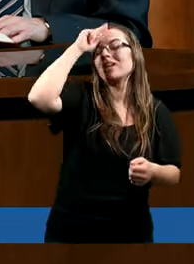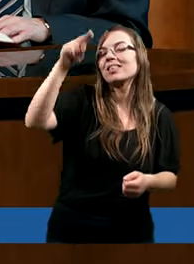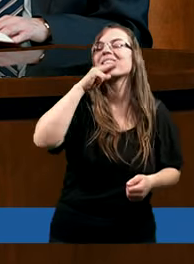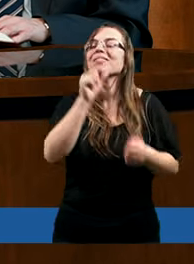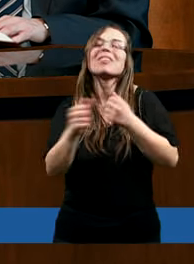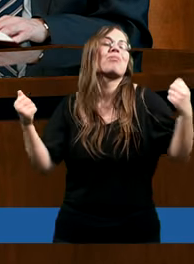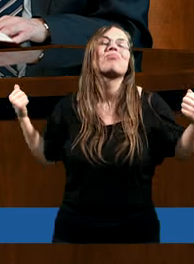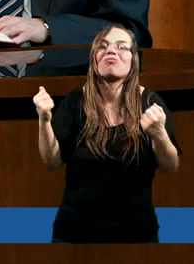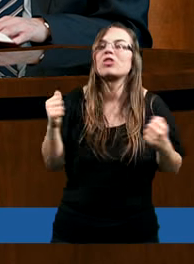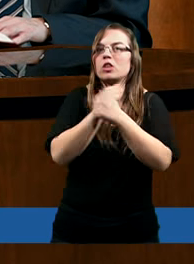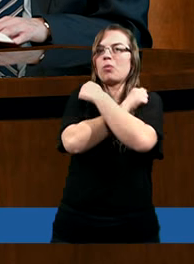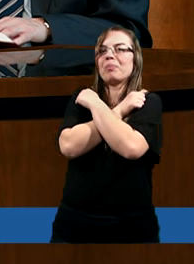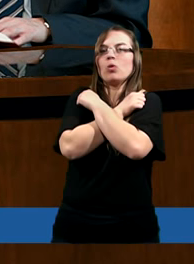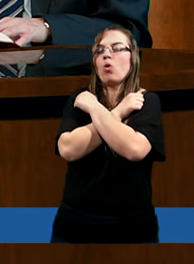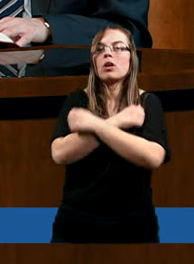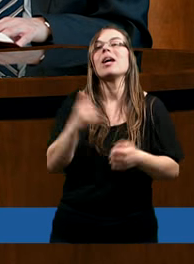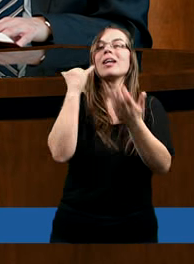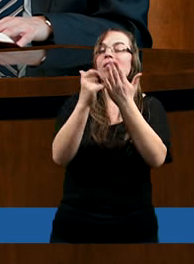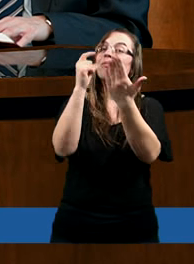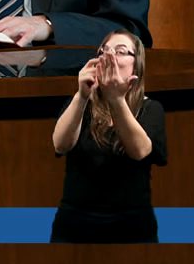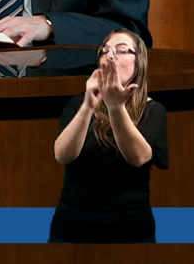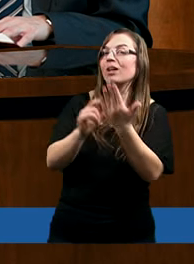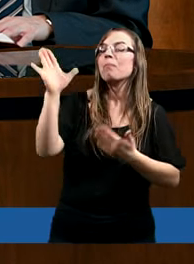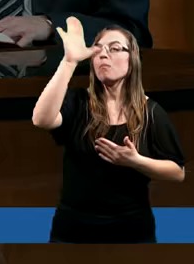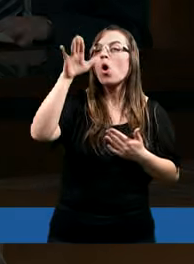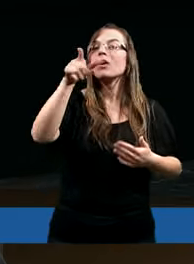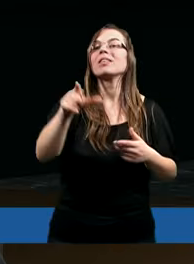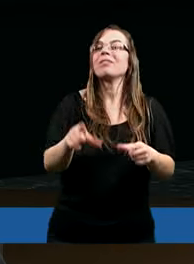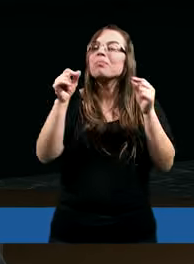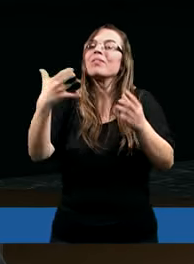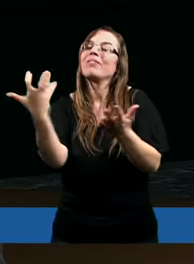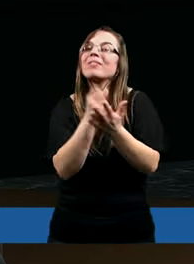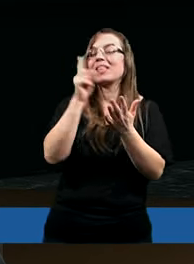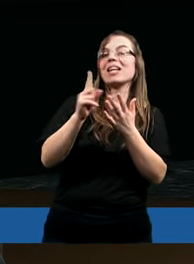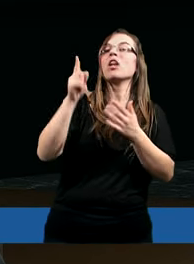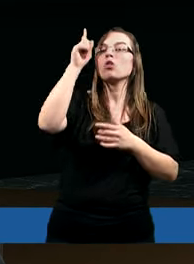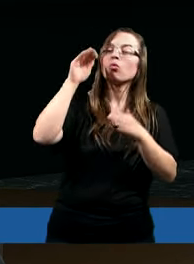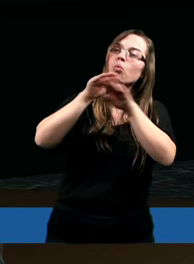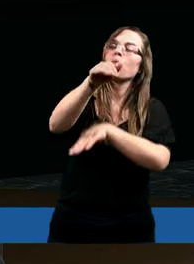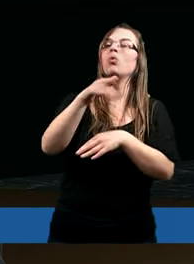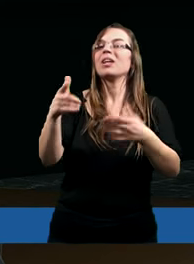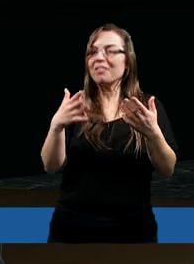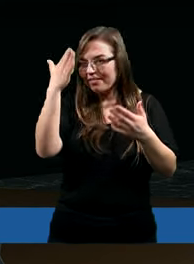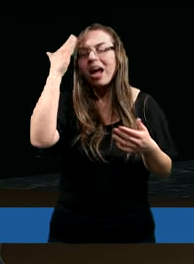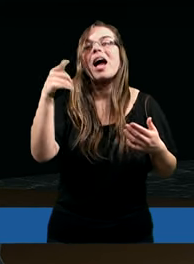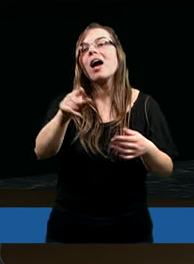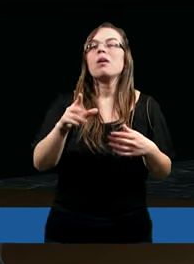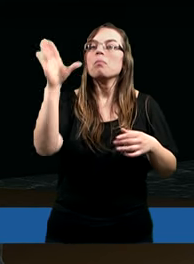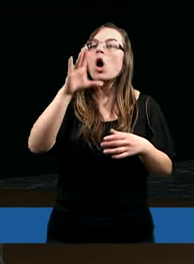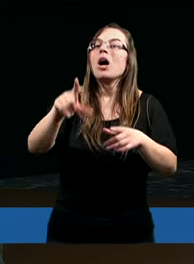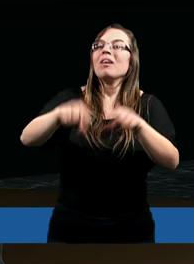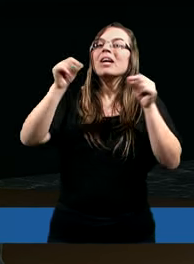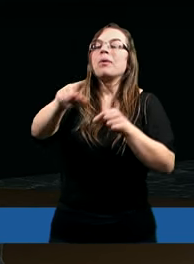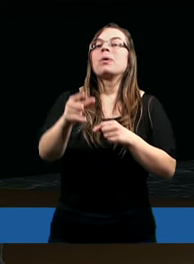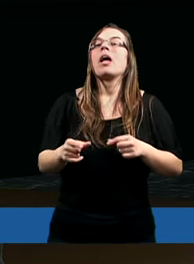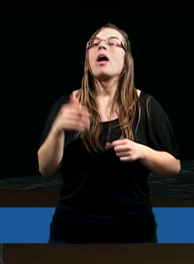miłosierny, ale jeżeli bierzemy to w kontekście słowa według powziętego z góry postanowienia Boga, więc jeszcze przed